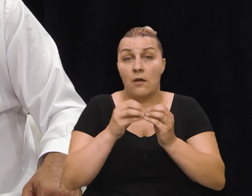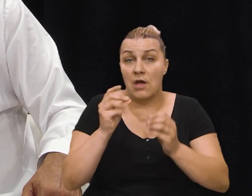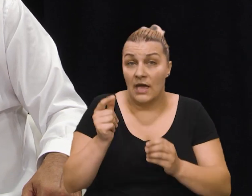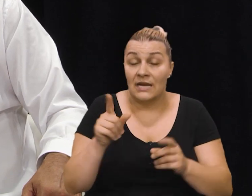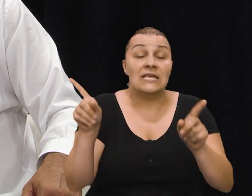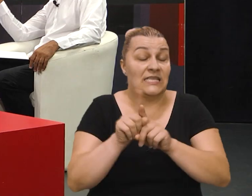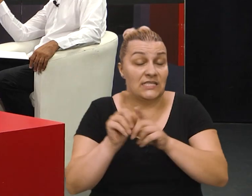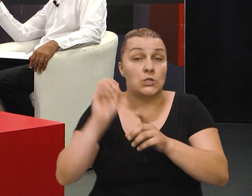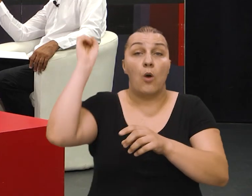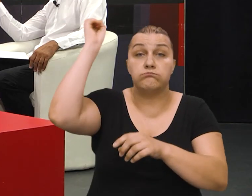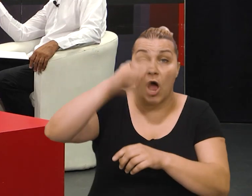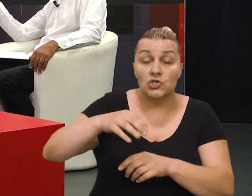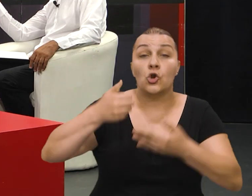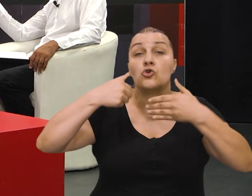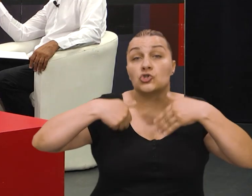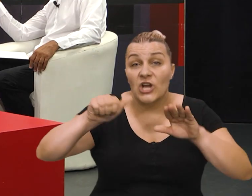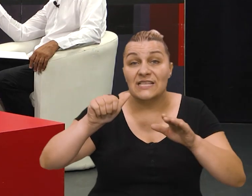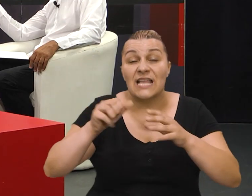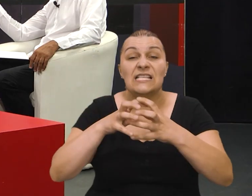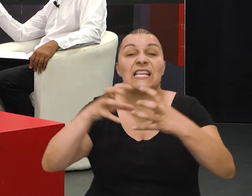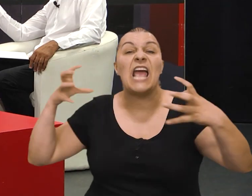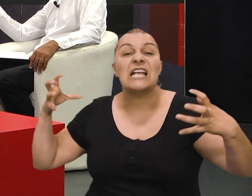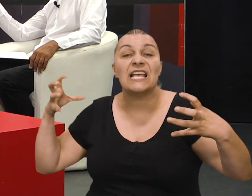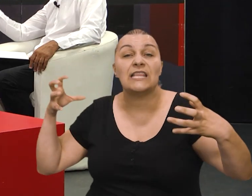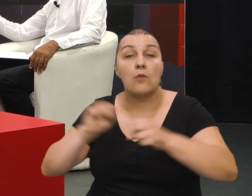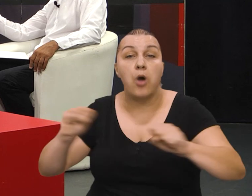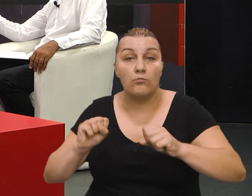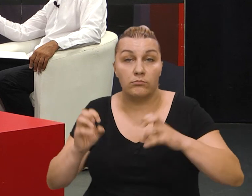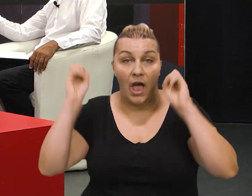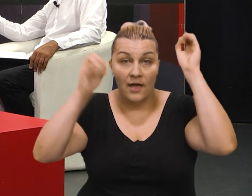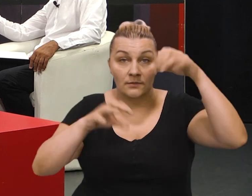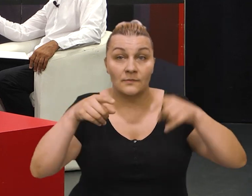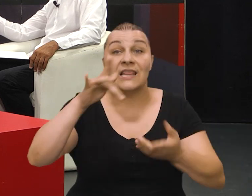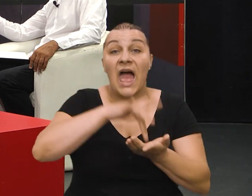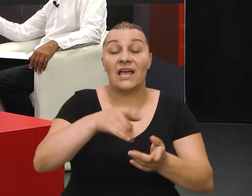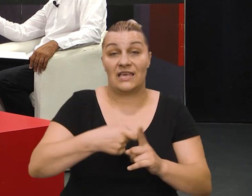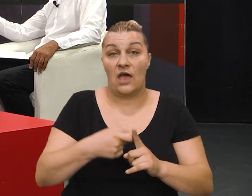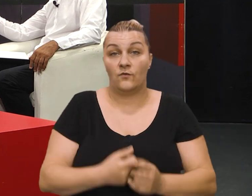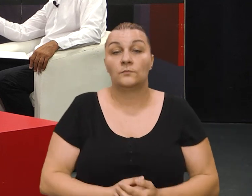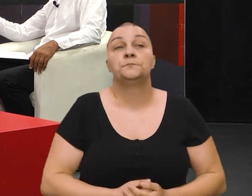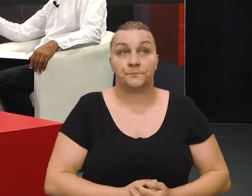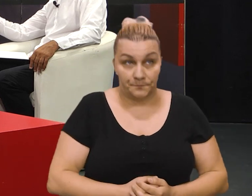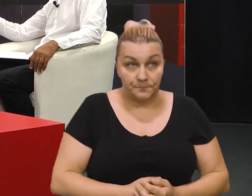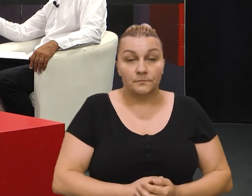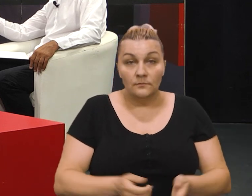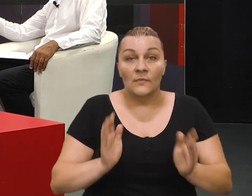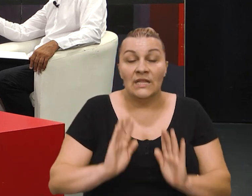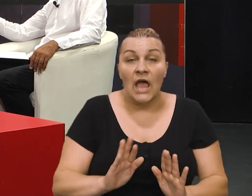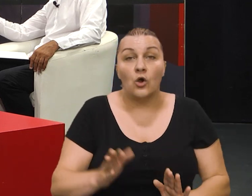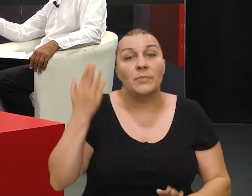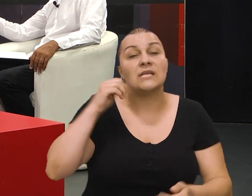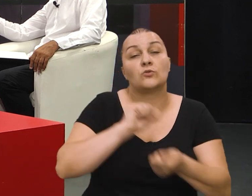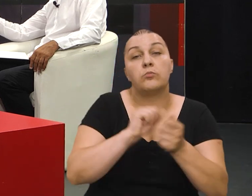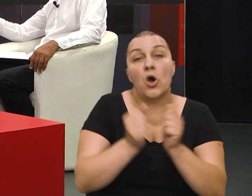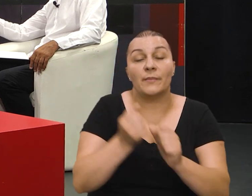veberova i čak je bačeno 16 kazetnih bombi. Tako je. Znači, kad su